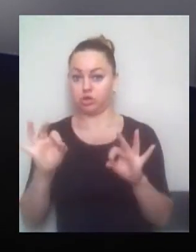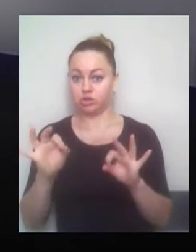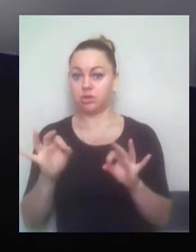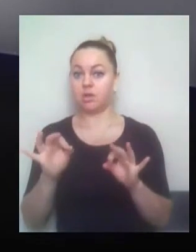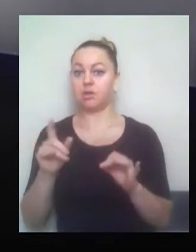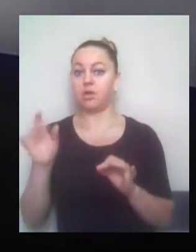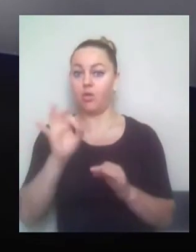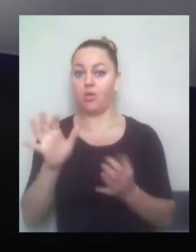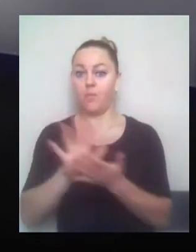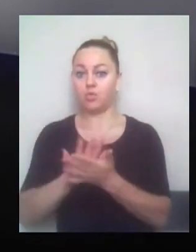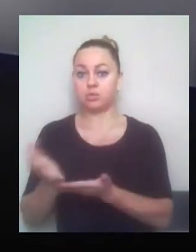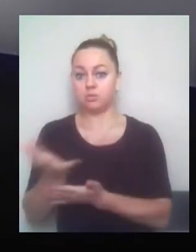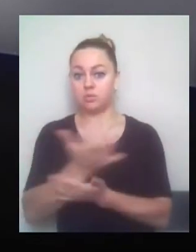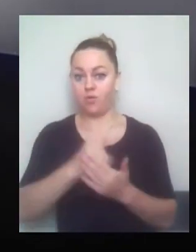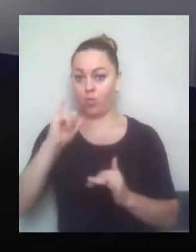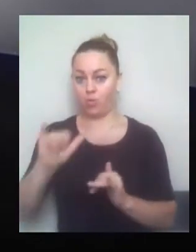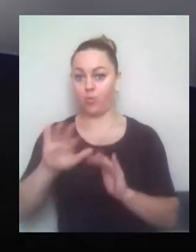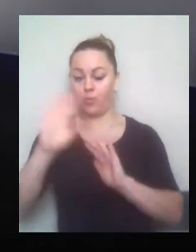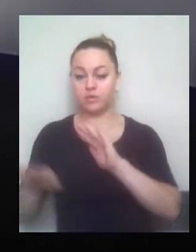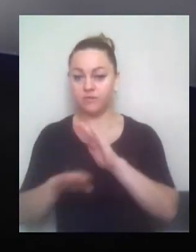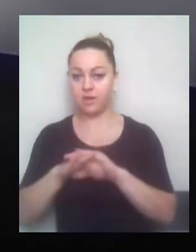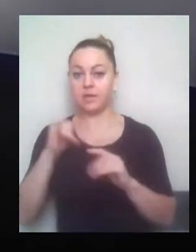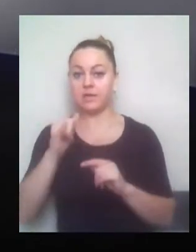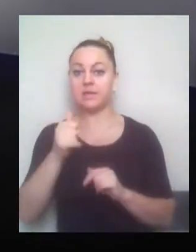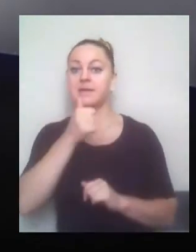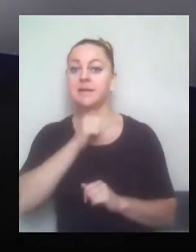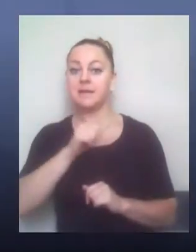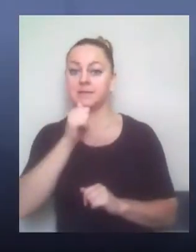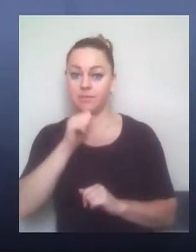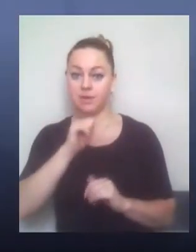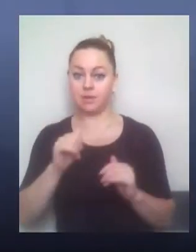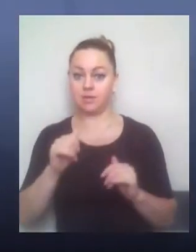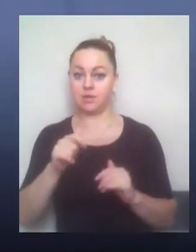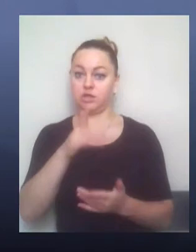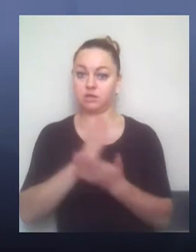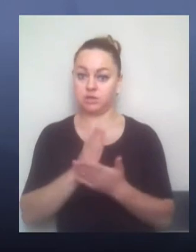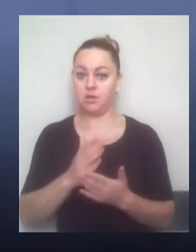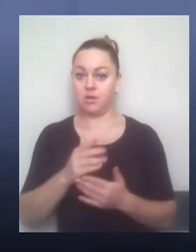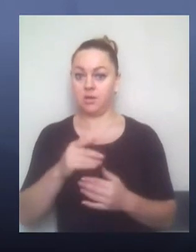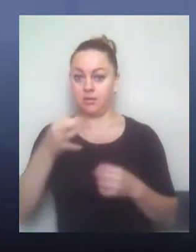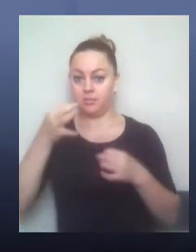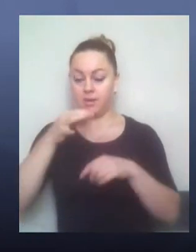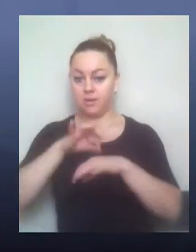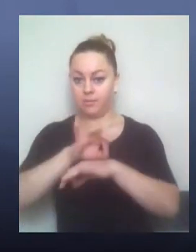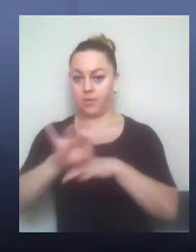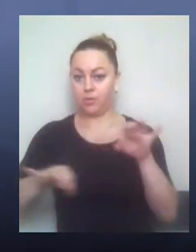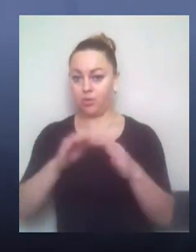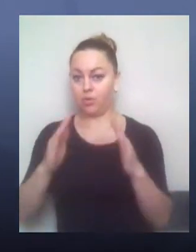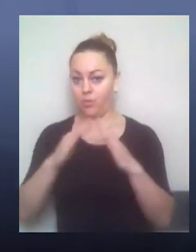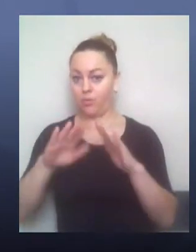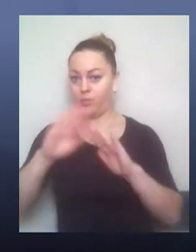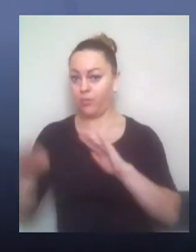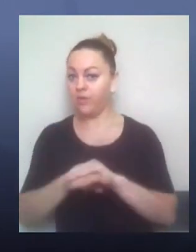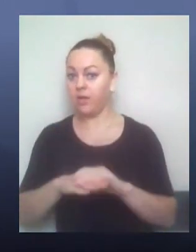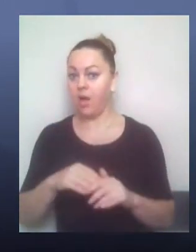і ісследувати фундамент дома. Тобто вони ще не ісследовавши, не укрепивши, вже приступили к розбору зданий.